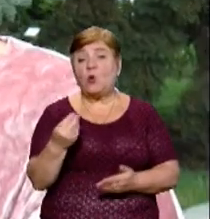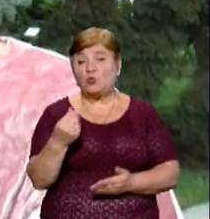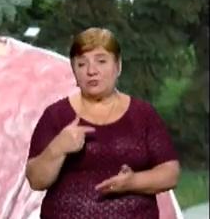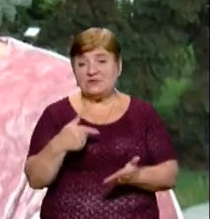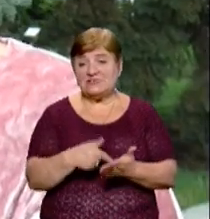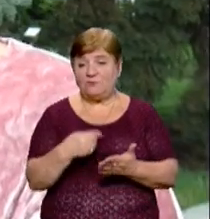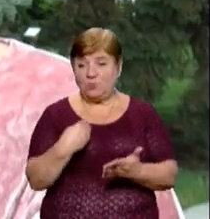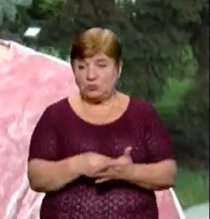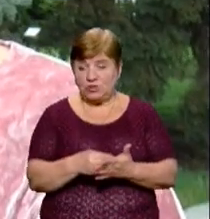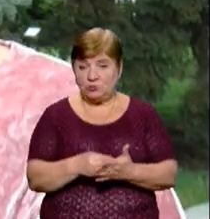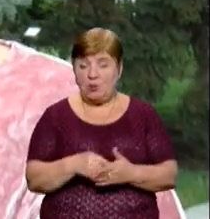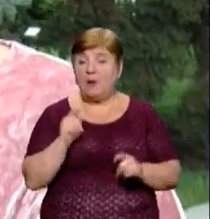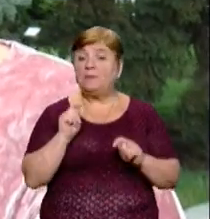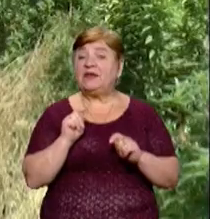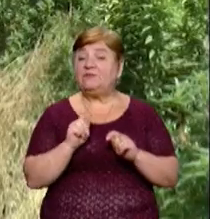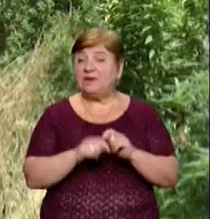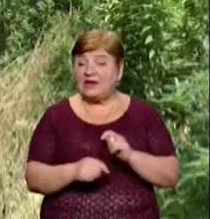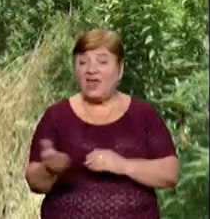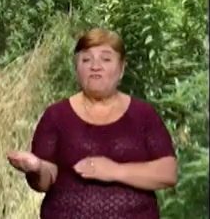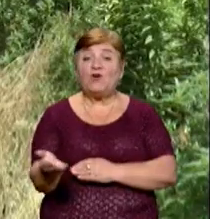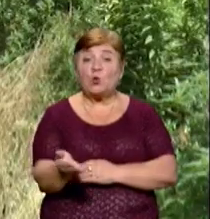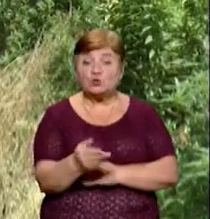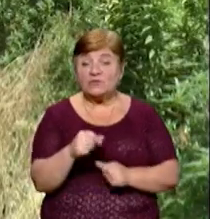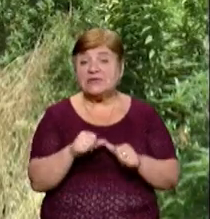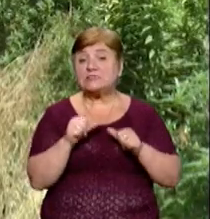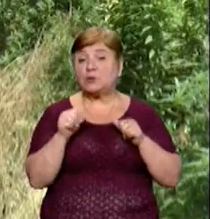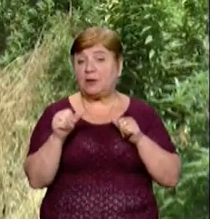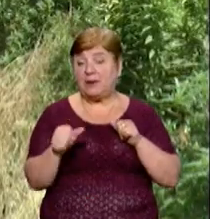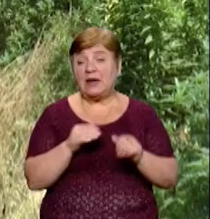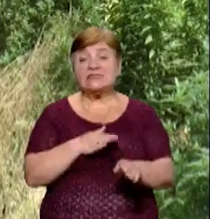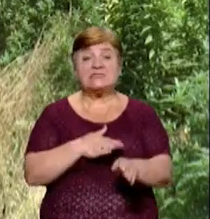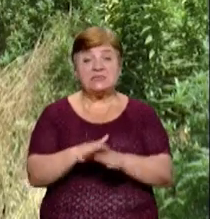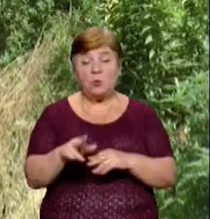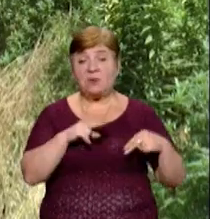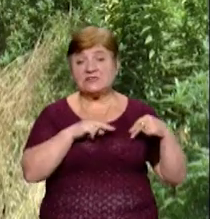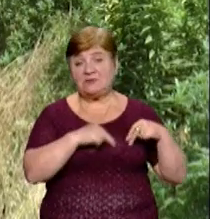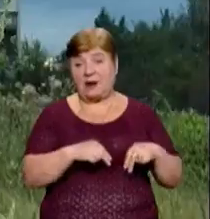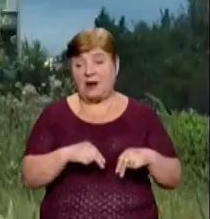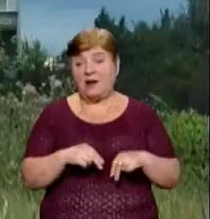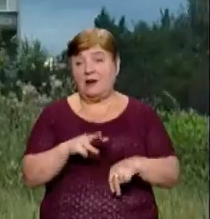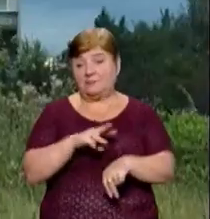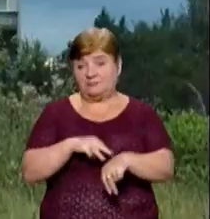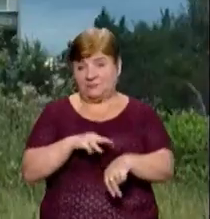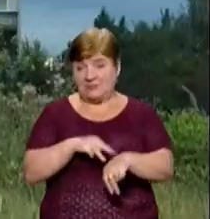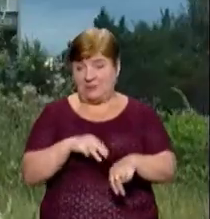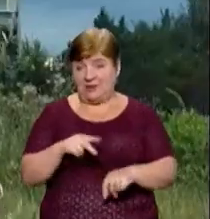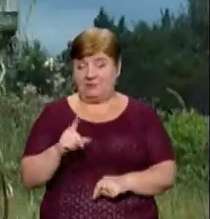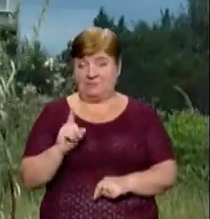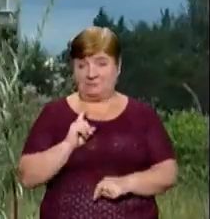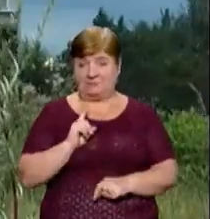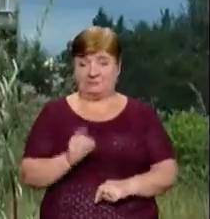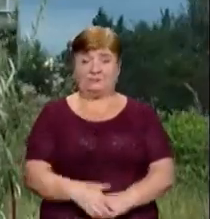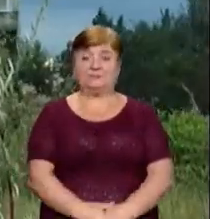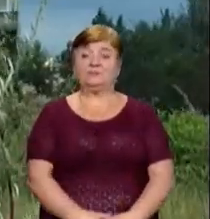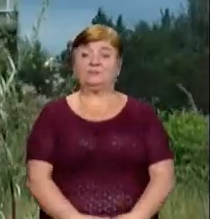Олександра Турянчик каже, перевірки викошування рослин, зокрема й амброзії, здійснюють працівники муніципальної варти. Руслана Гостюк,